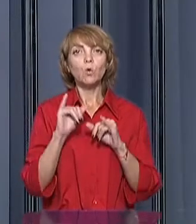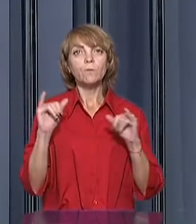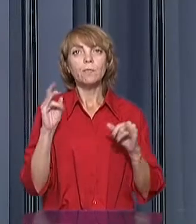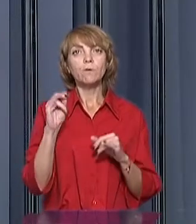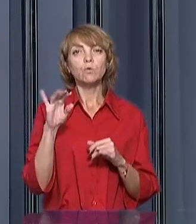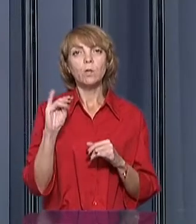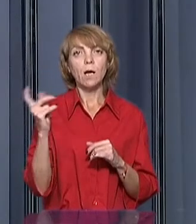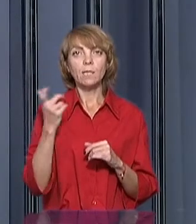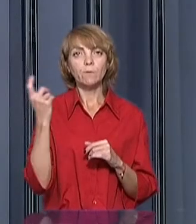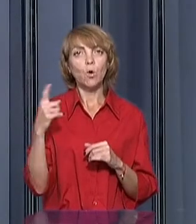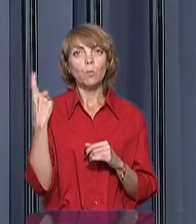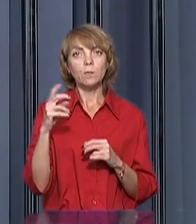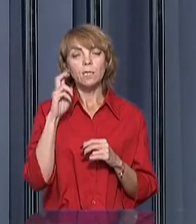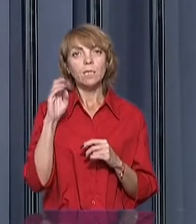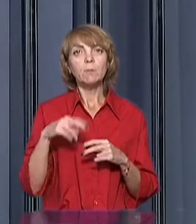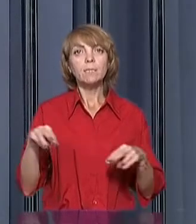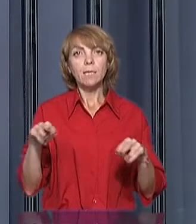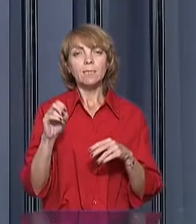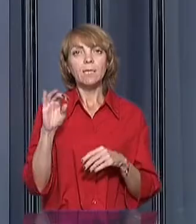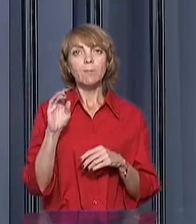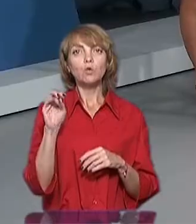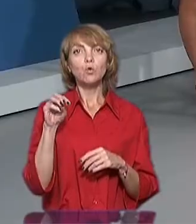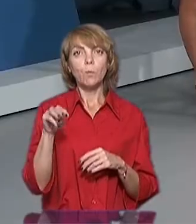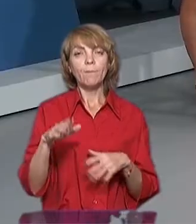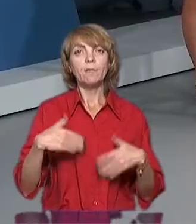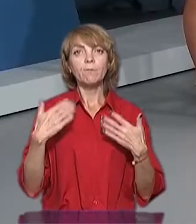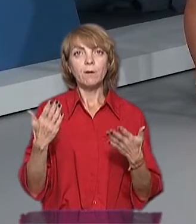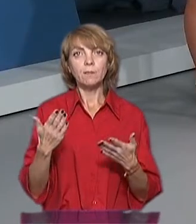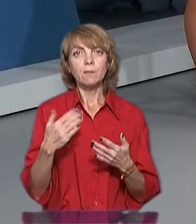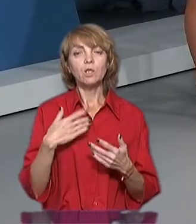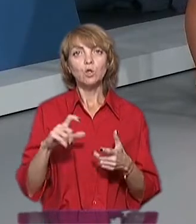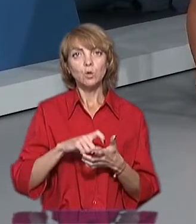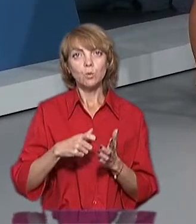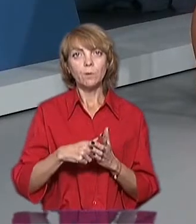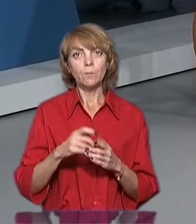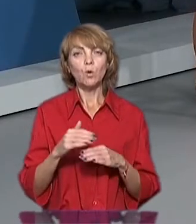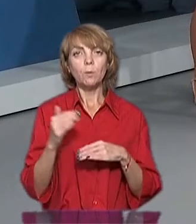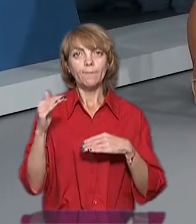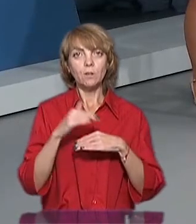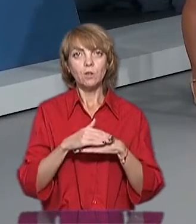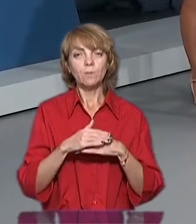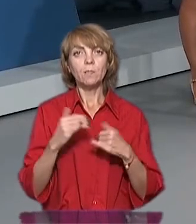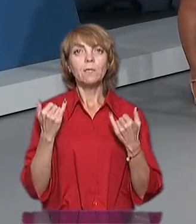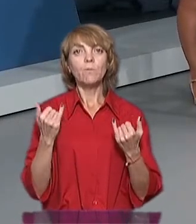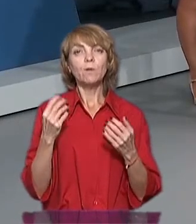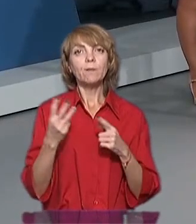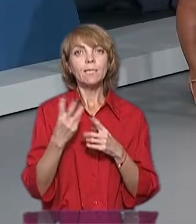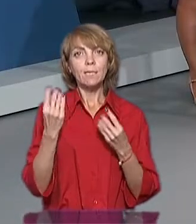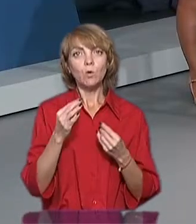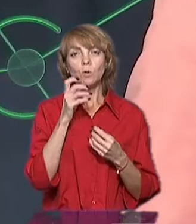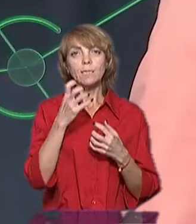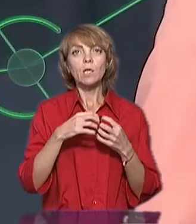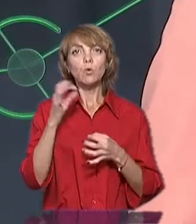інфраструктури Харківської облдержадміністрації Сергієм Магдисюком. Вітаю вас, пане Сергію, в нашій студії. Добрий вечір. Сьогодні третій день, коли